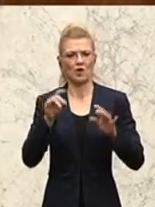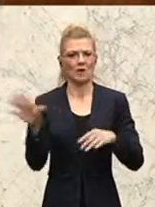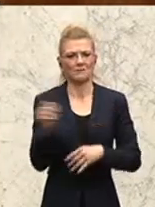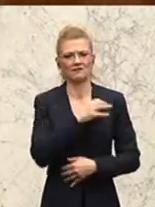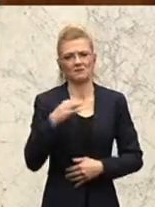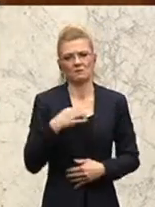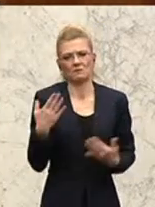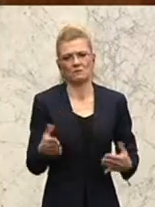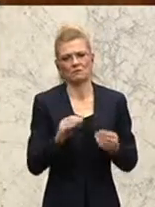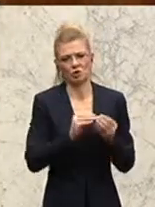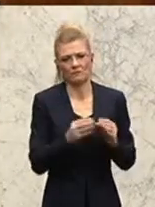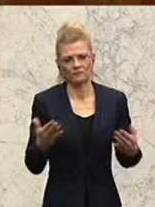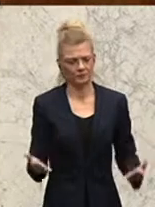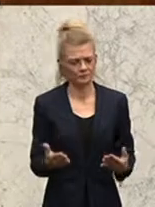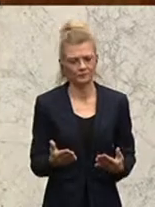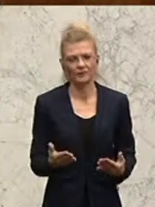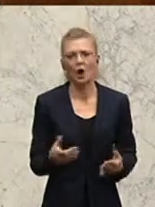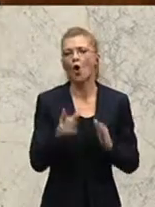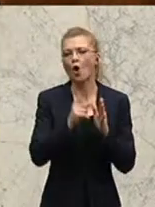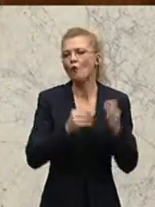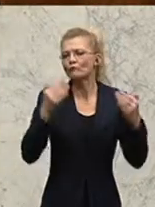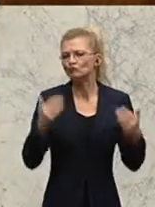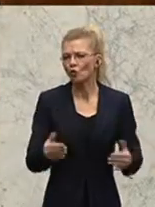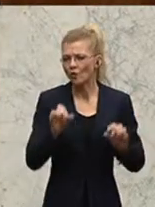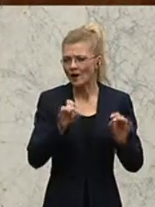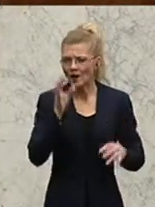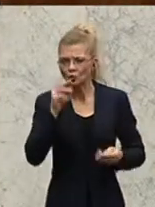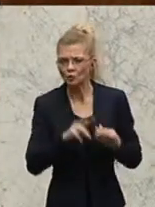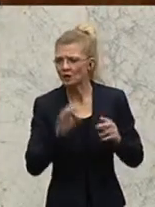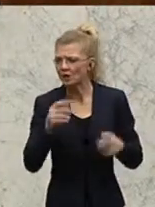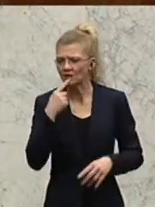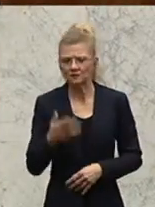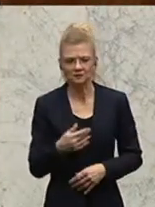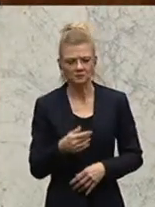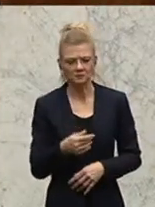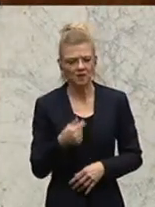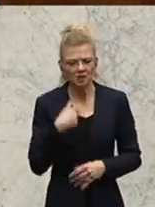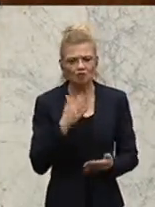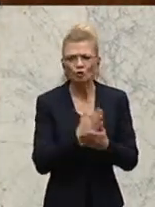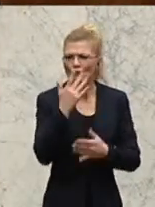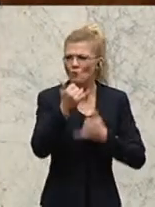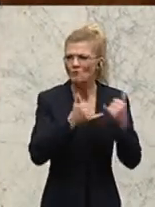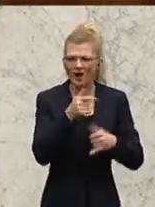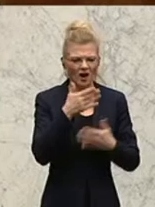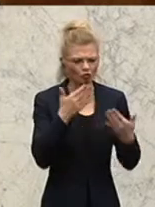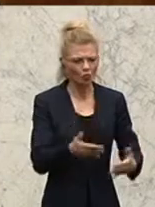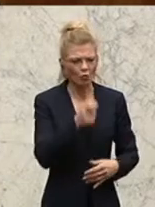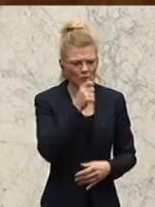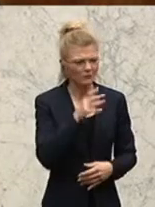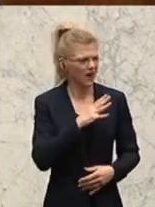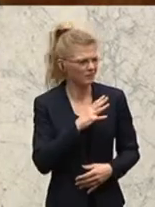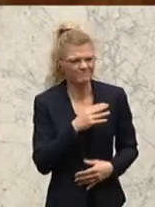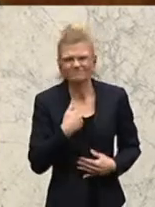Das ist nämlich oft so, dass natürlich Lehrerinnen und Lehrer das feststellen, jetzt habe ich fünf Jahre diesen Beruf. Eigentlich ist es nicht meiner,